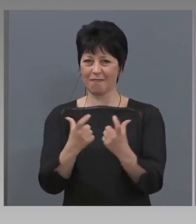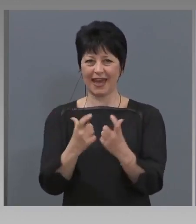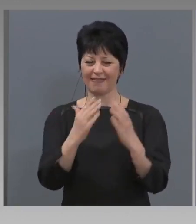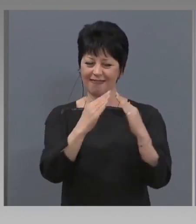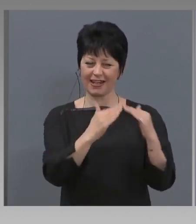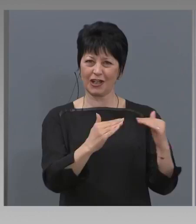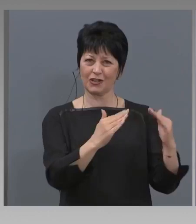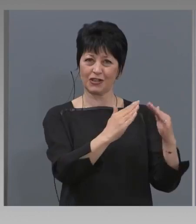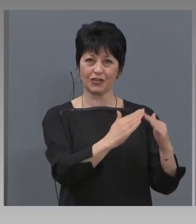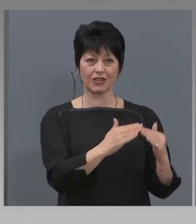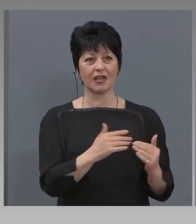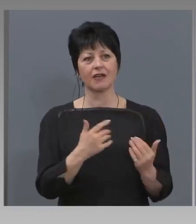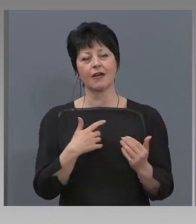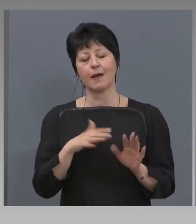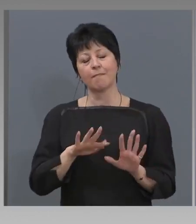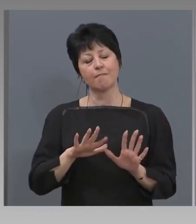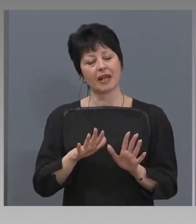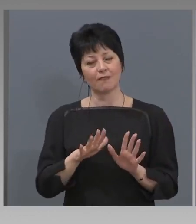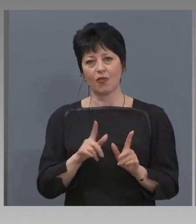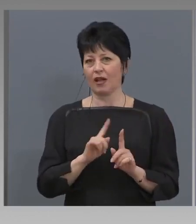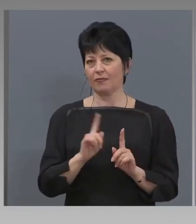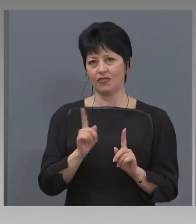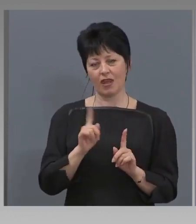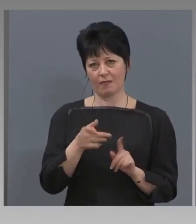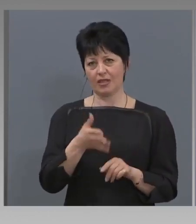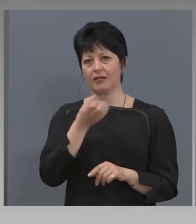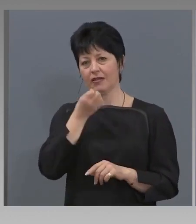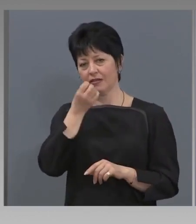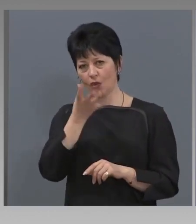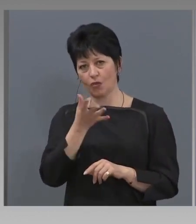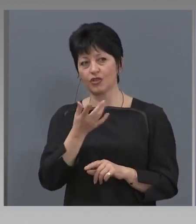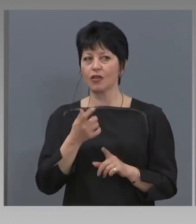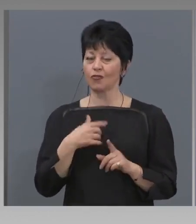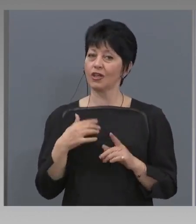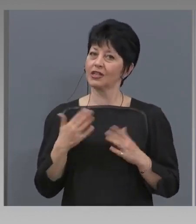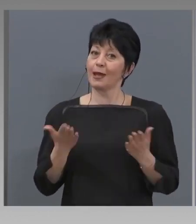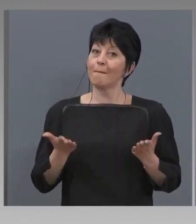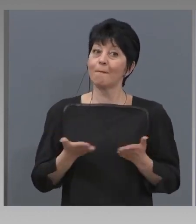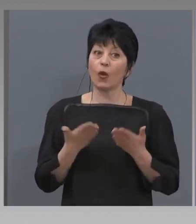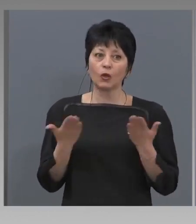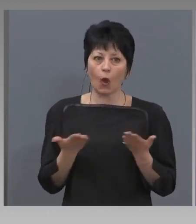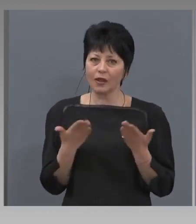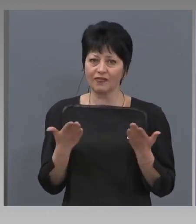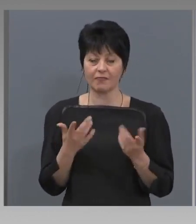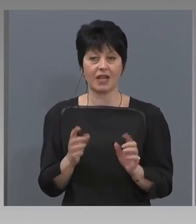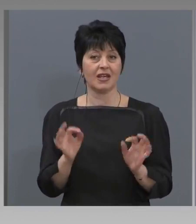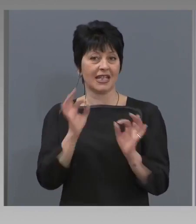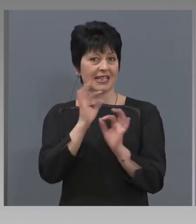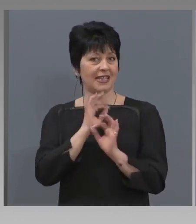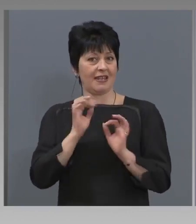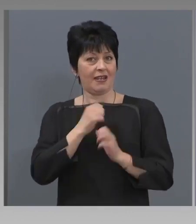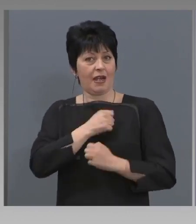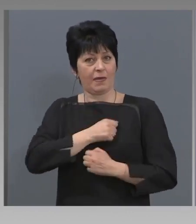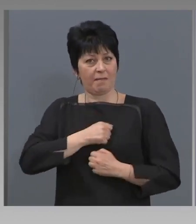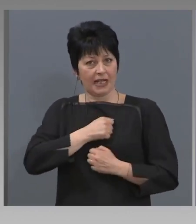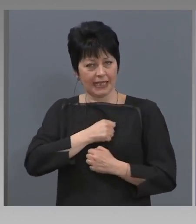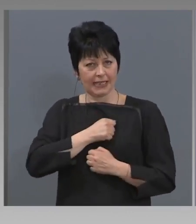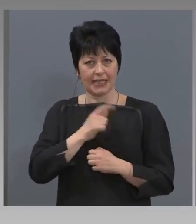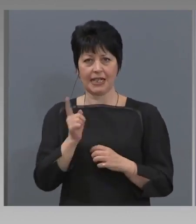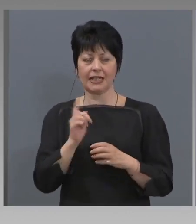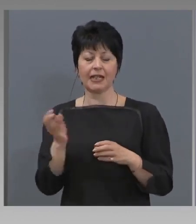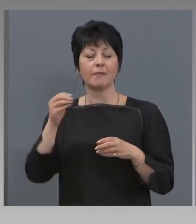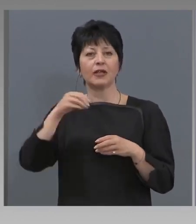няма да има такива случаи. Така че подготвили сме се за подобен сценарий, но пак казвам, за да няма притеснения и за да няма